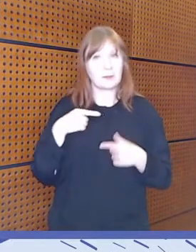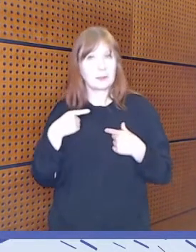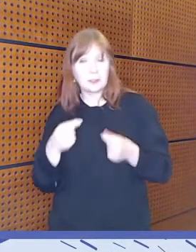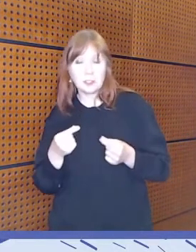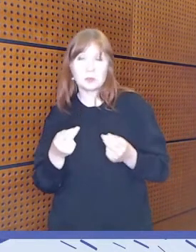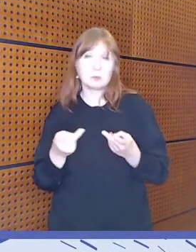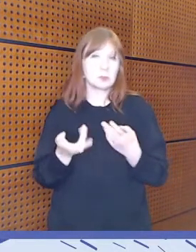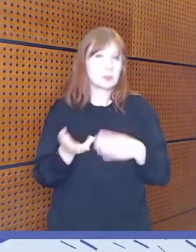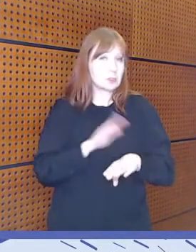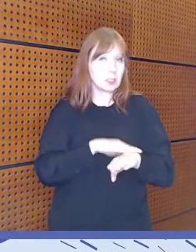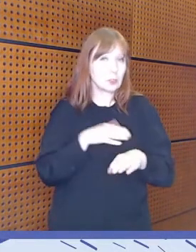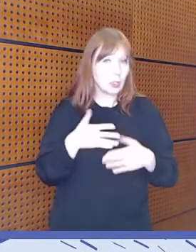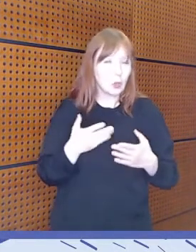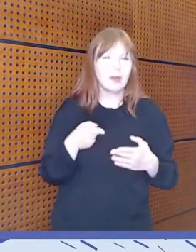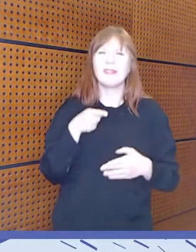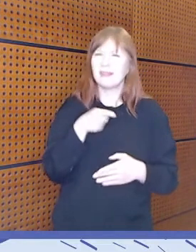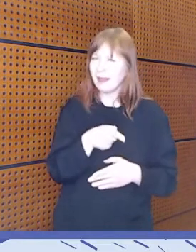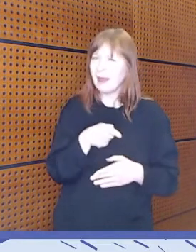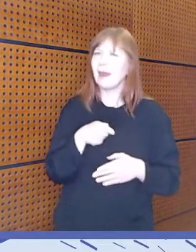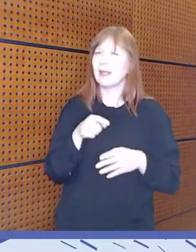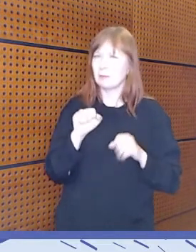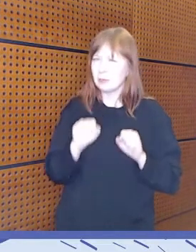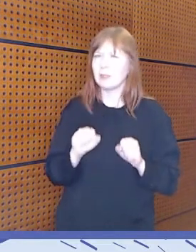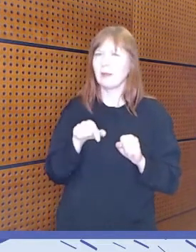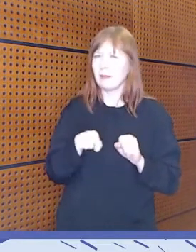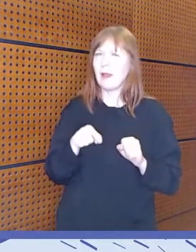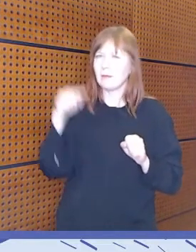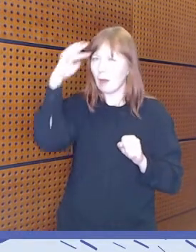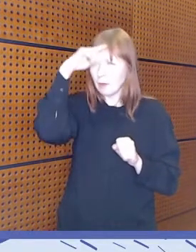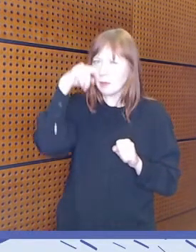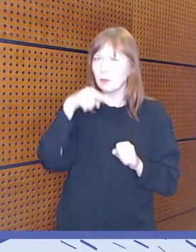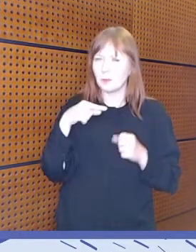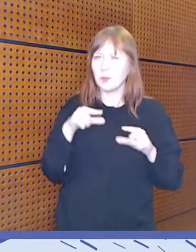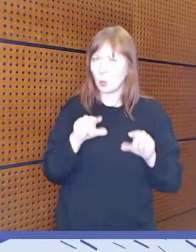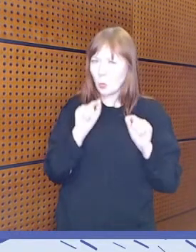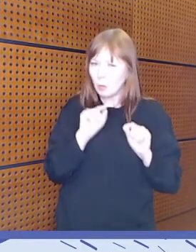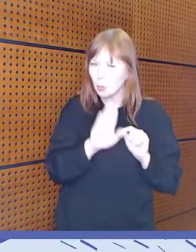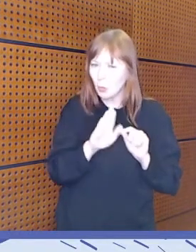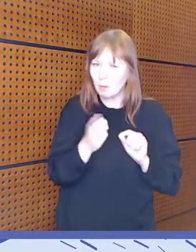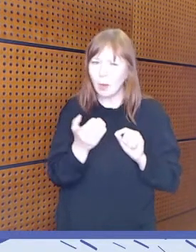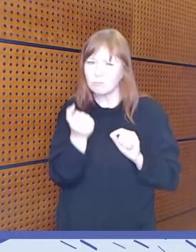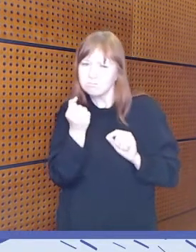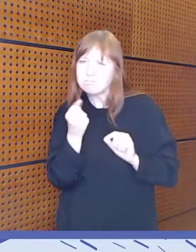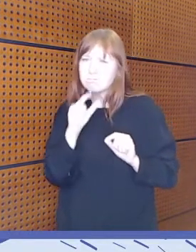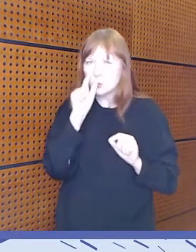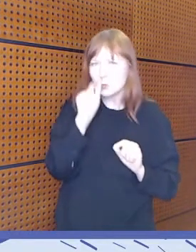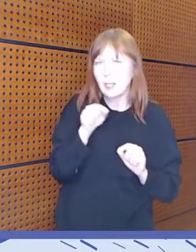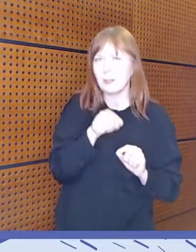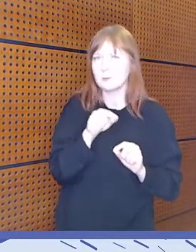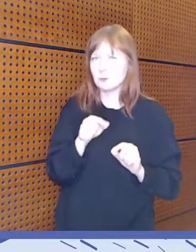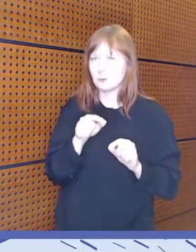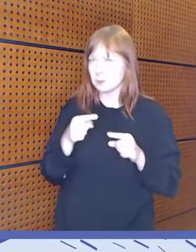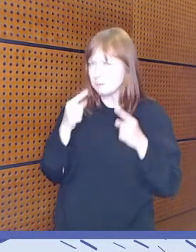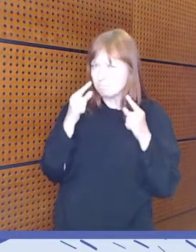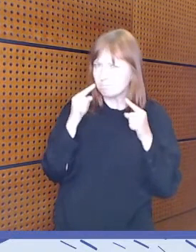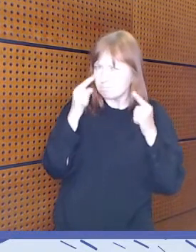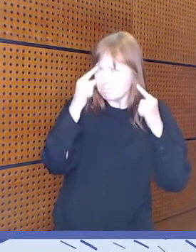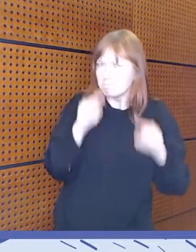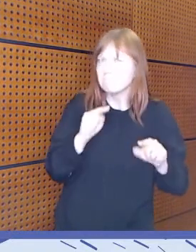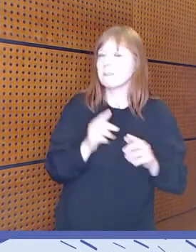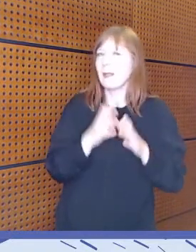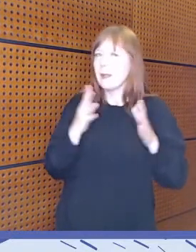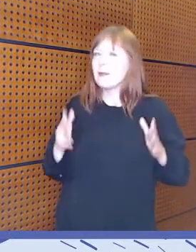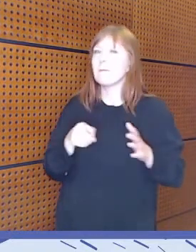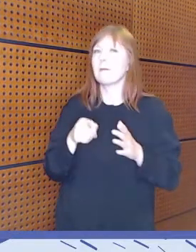siihen kiinnitettäisiin ja siihen ajatteluun kiinnitettäisiin huomiota enemmän, koska se tosiaan